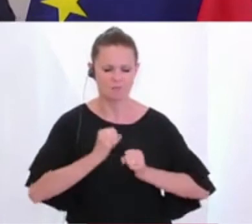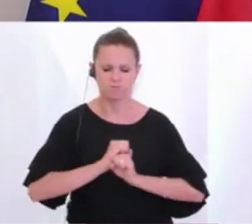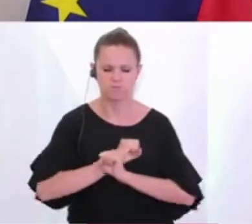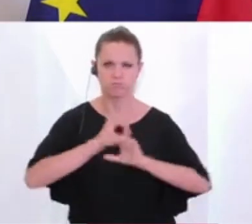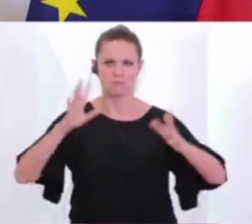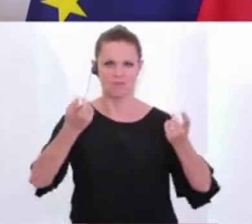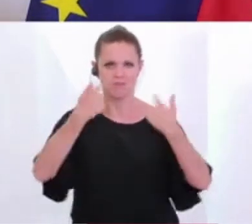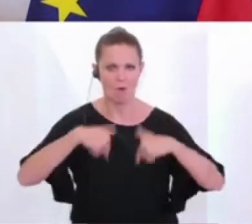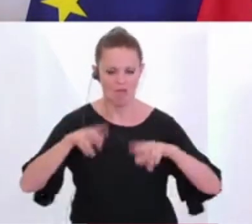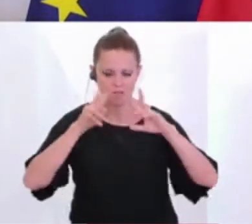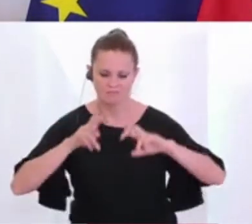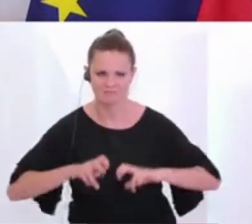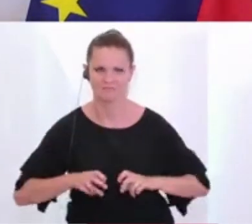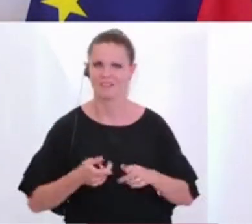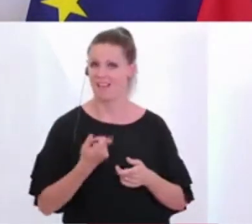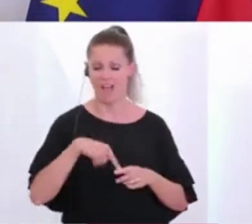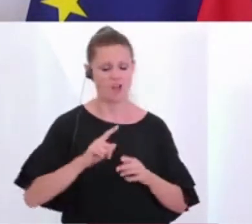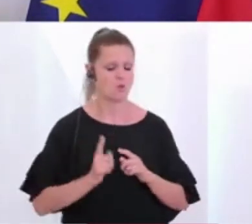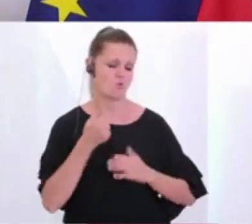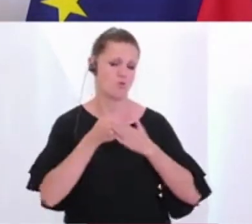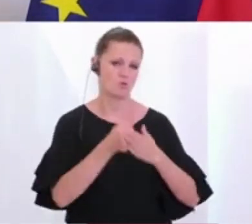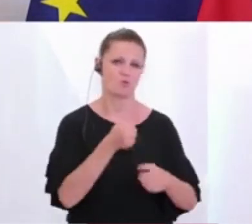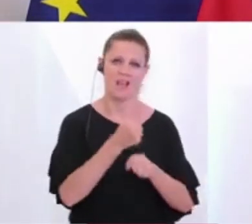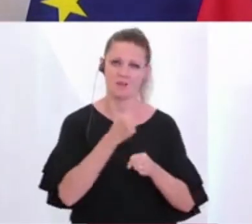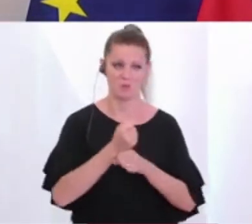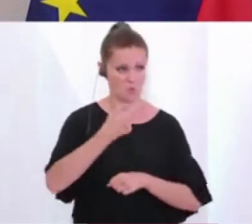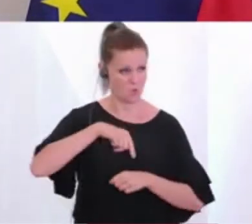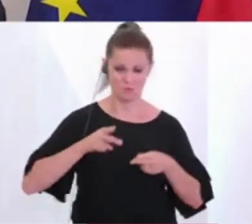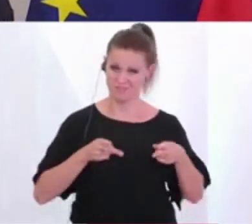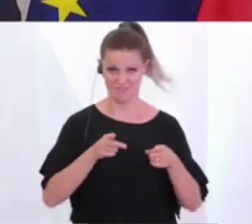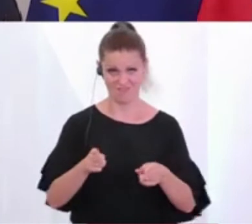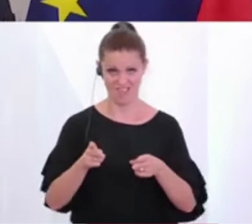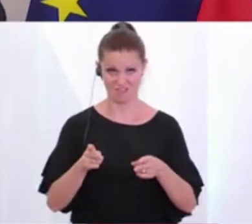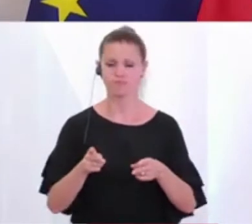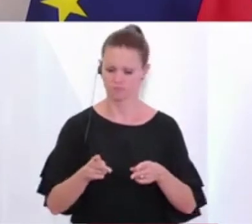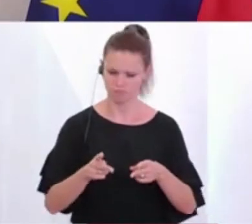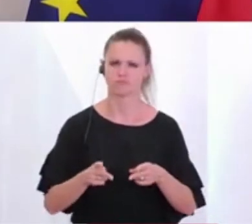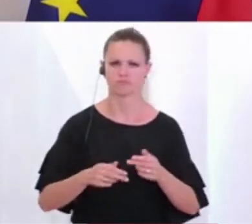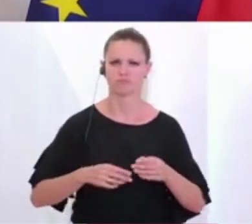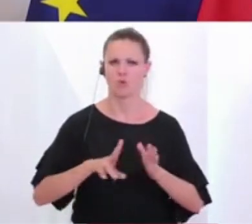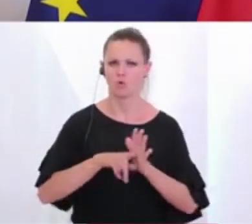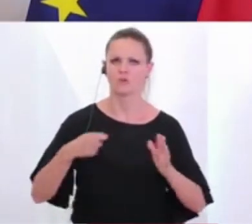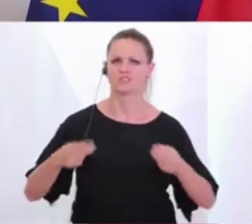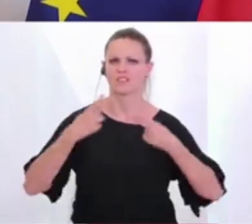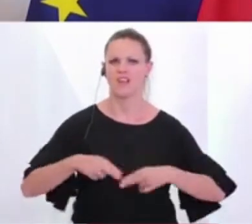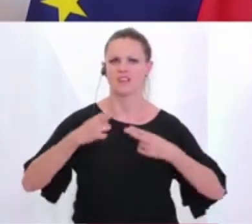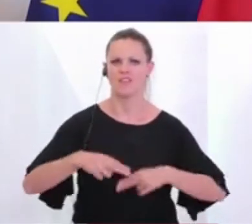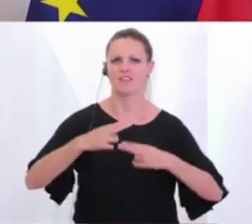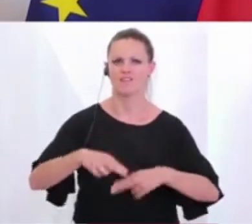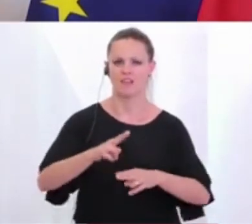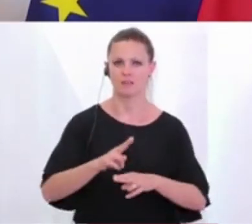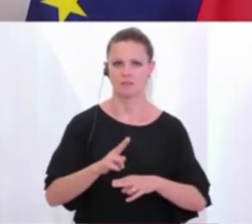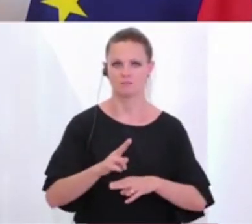und seien Sie sich gewiss, wir werden unseren Weg, so wie die Integrationsministerin gesagt hat, konsequent fortsetzen. Auf der einen Seite das klare,